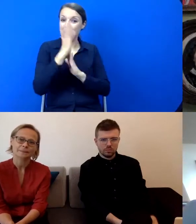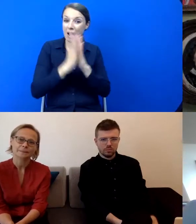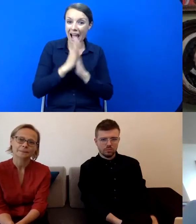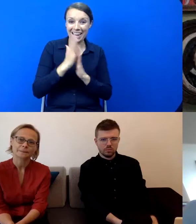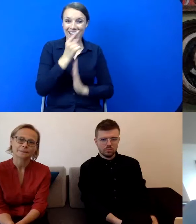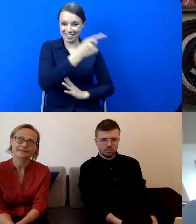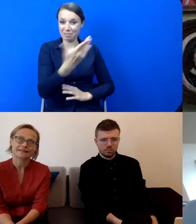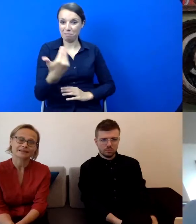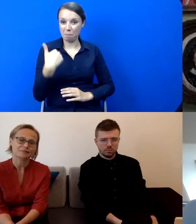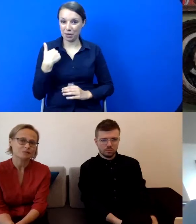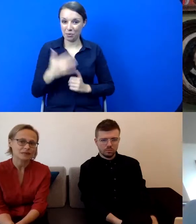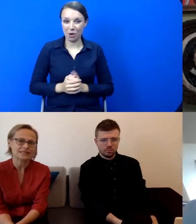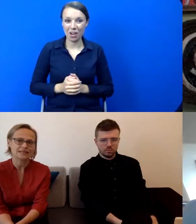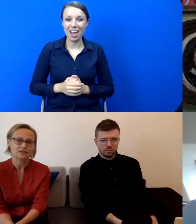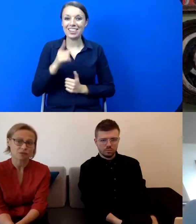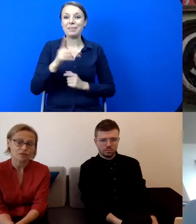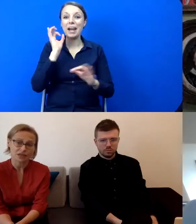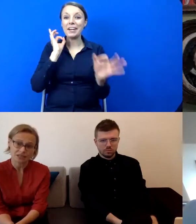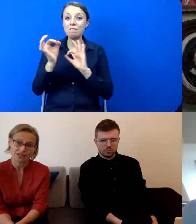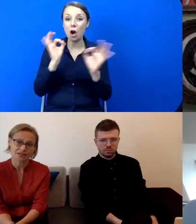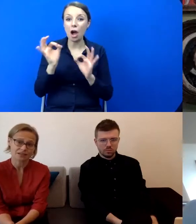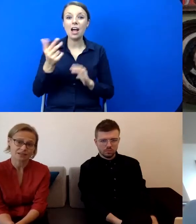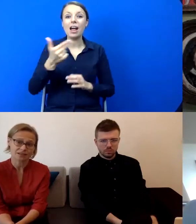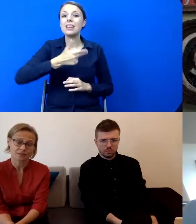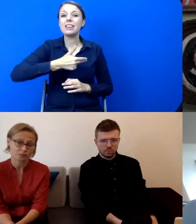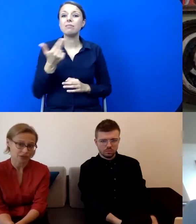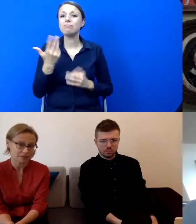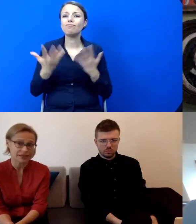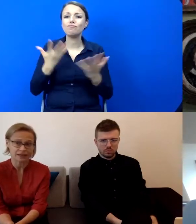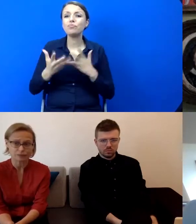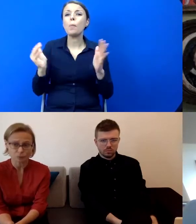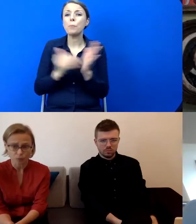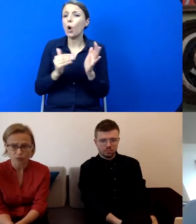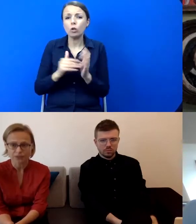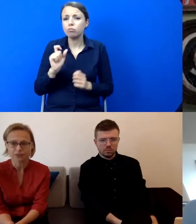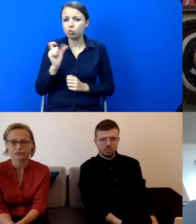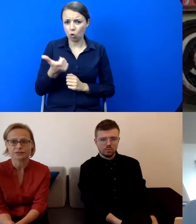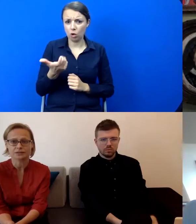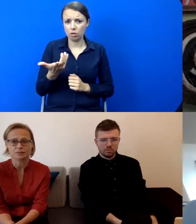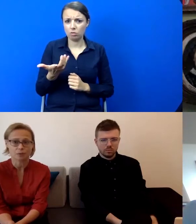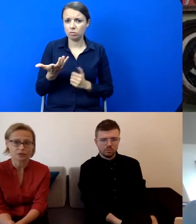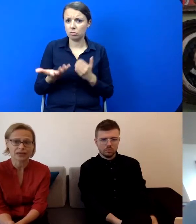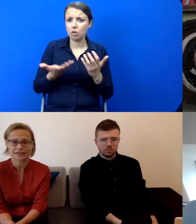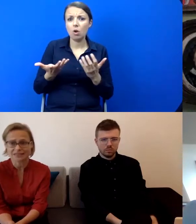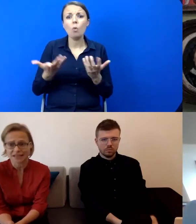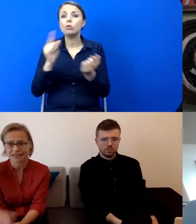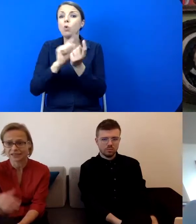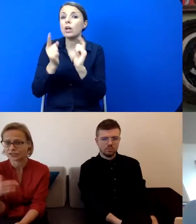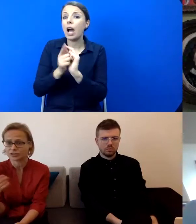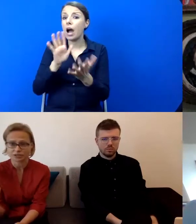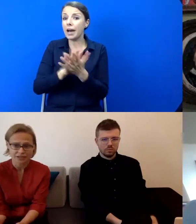takich informacji, co właśnie jest potrzebne, jakie formuły spotkań,